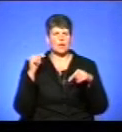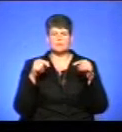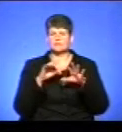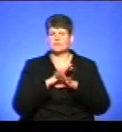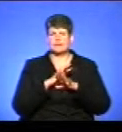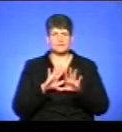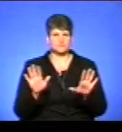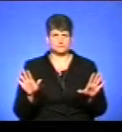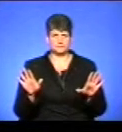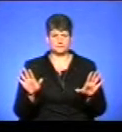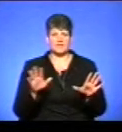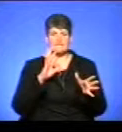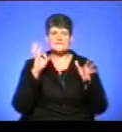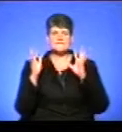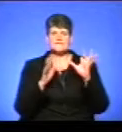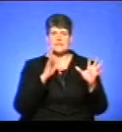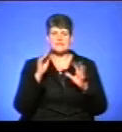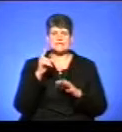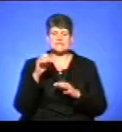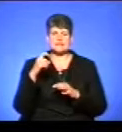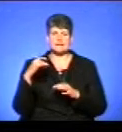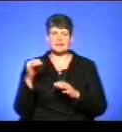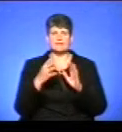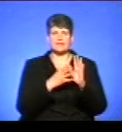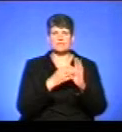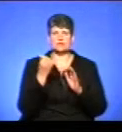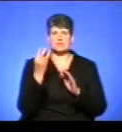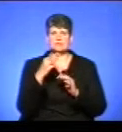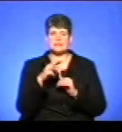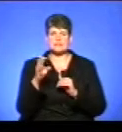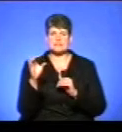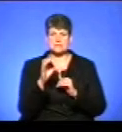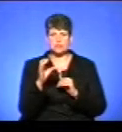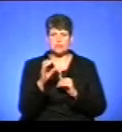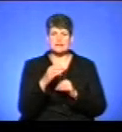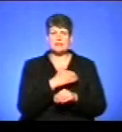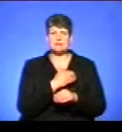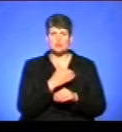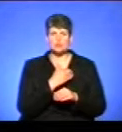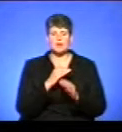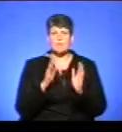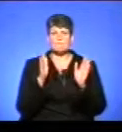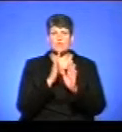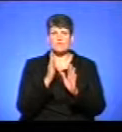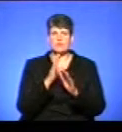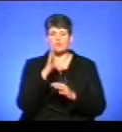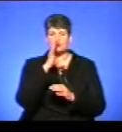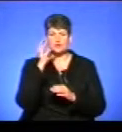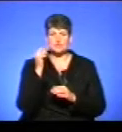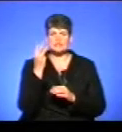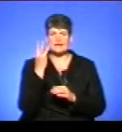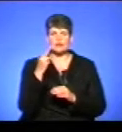прогнозуємо. Вітр західний 9-14 метрів за секунду. Температура повітря вночі 3